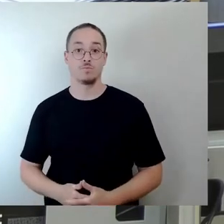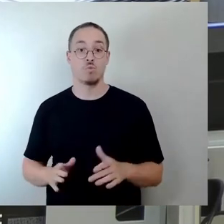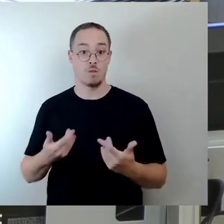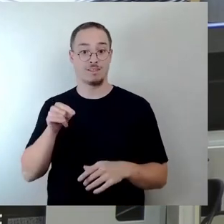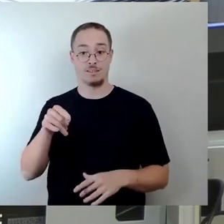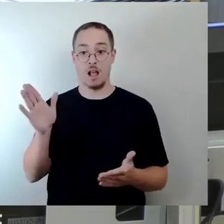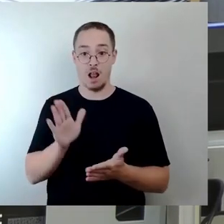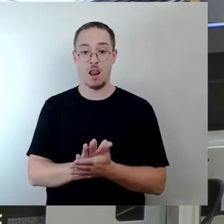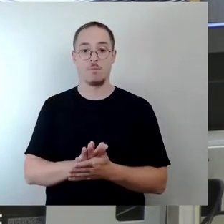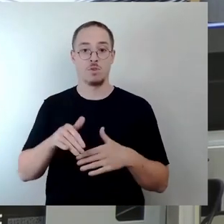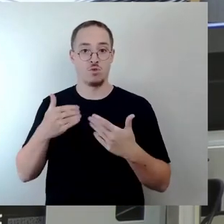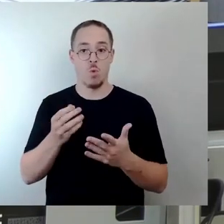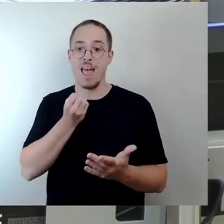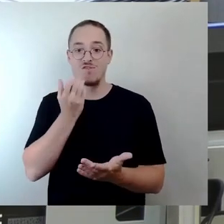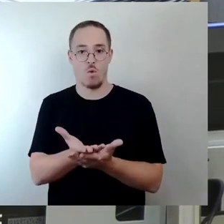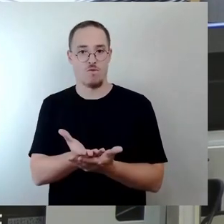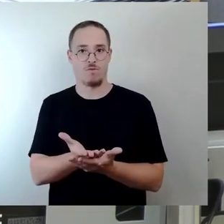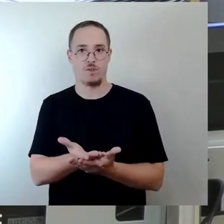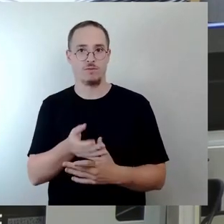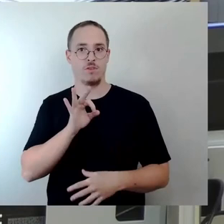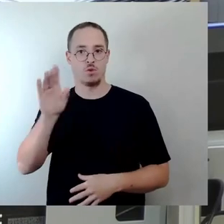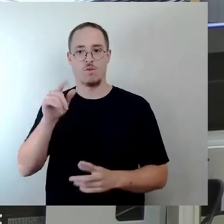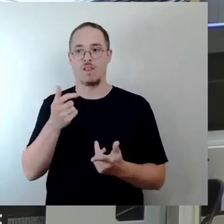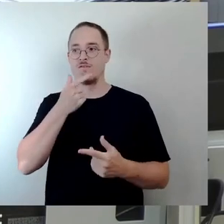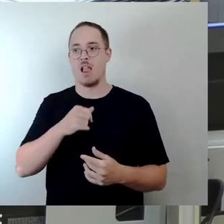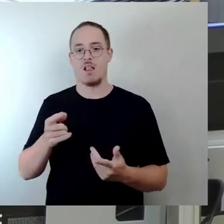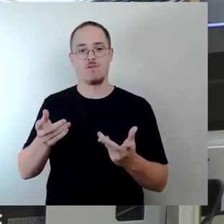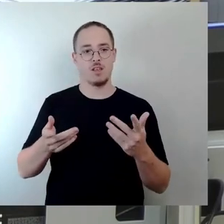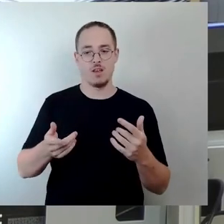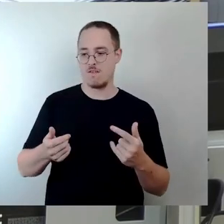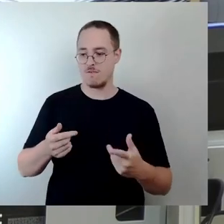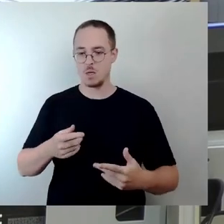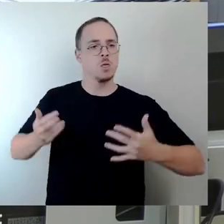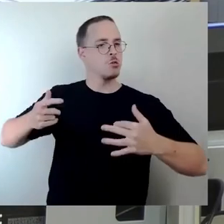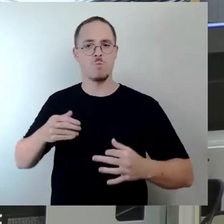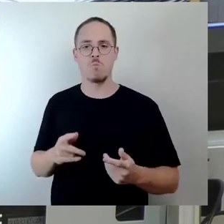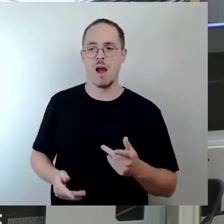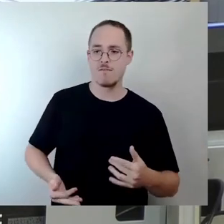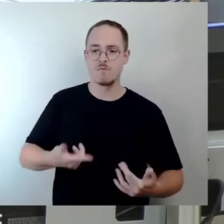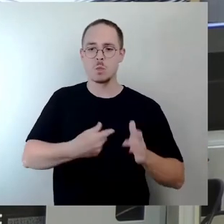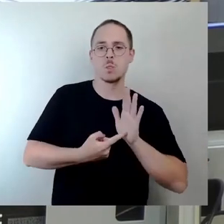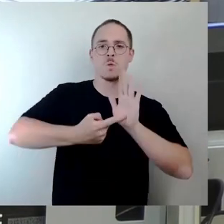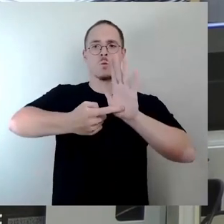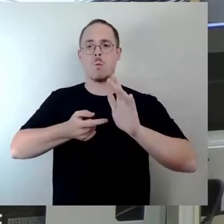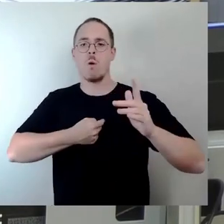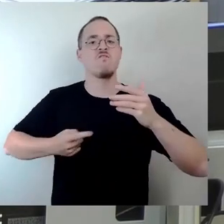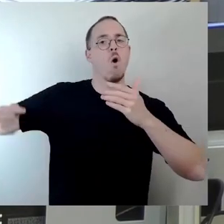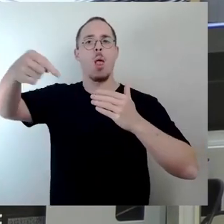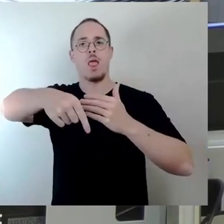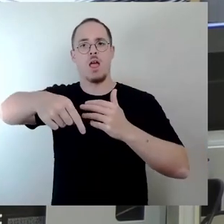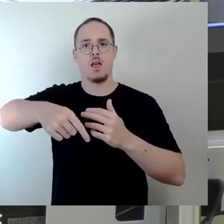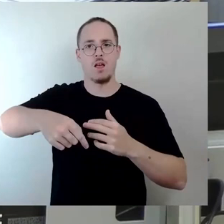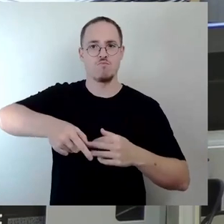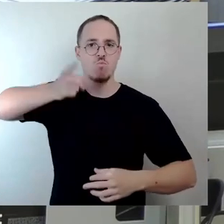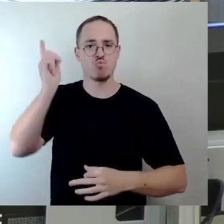Vordergrund denkt, so wie es heutzutage sehr häufig vom Denkmalschutz gefordert wird, dass man sagt, das ist was Neues, also man muss es auch unbedingt